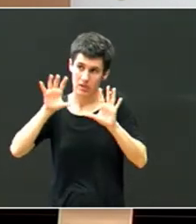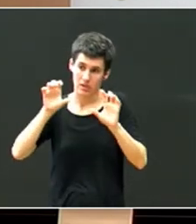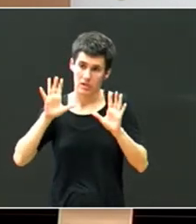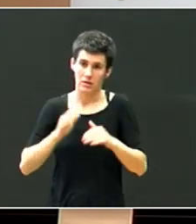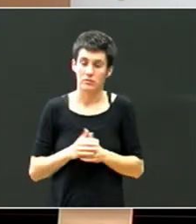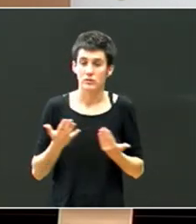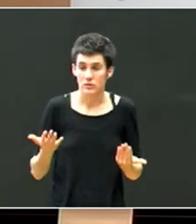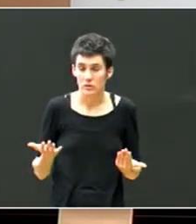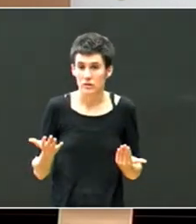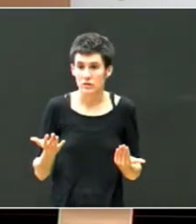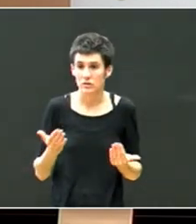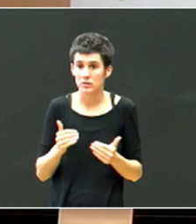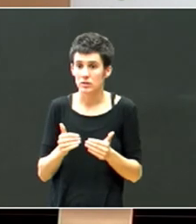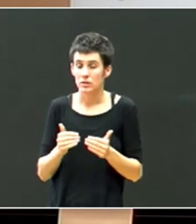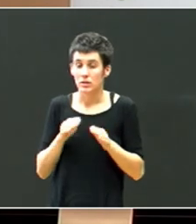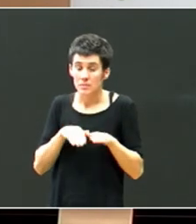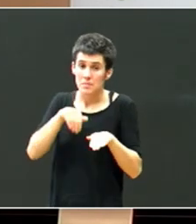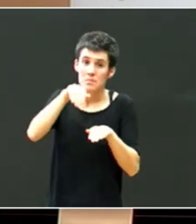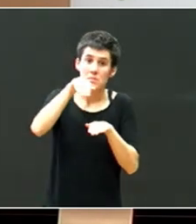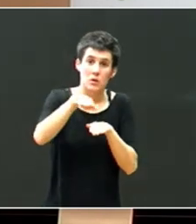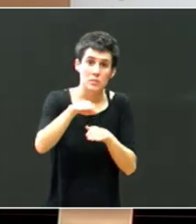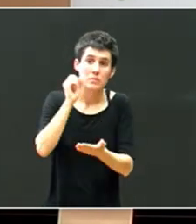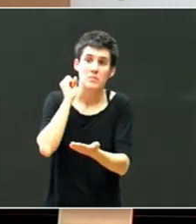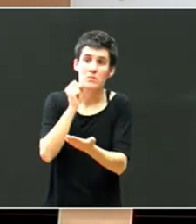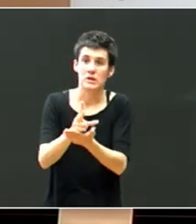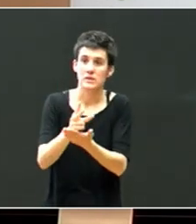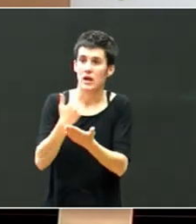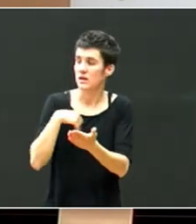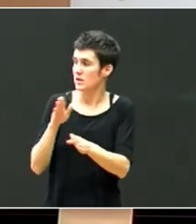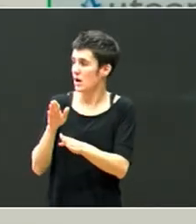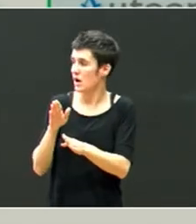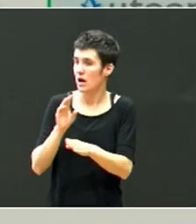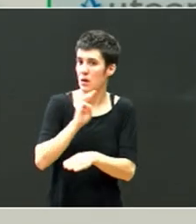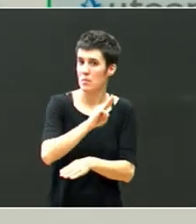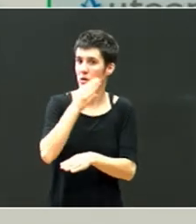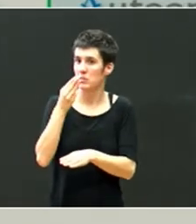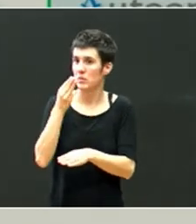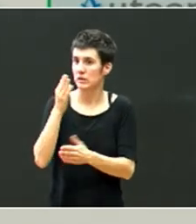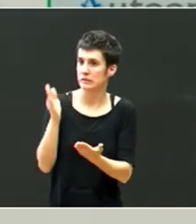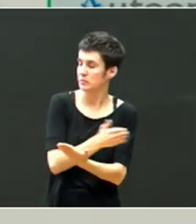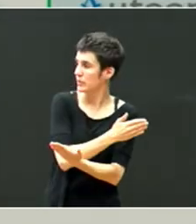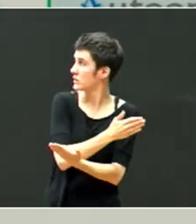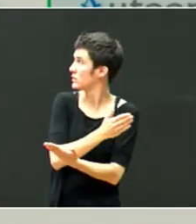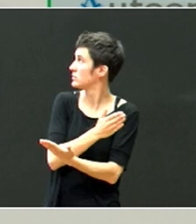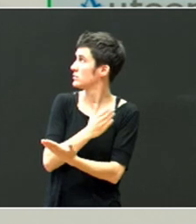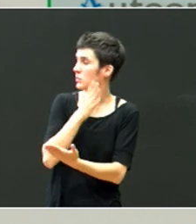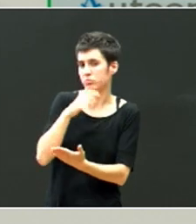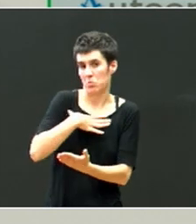urrengoko urreunkak, eta ia pasatuko nik diapositiba baten enroiatu alnaz,